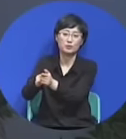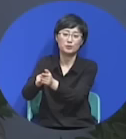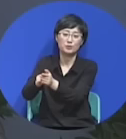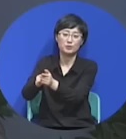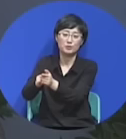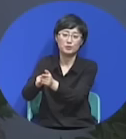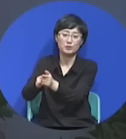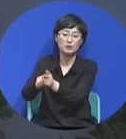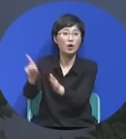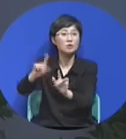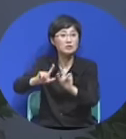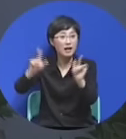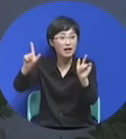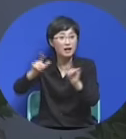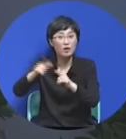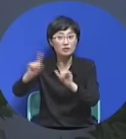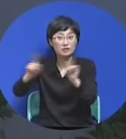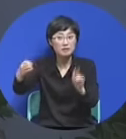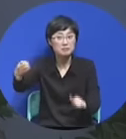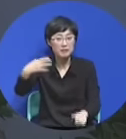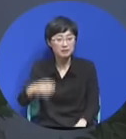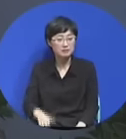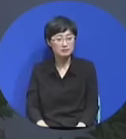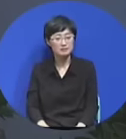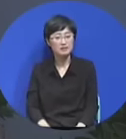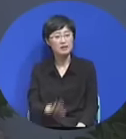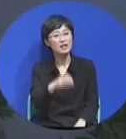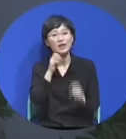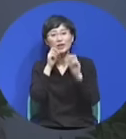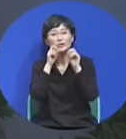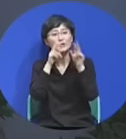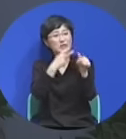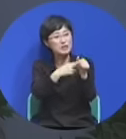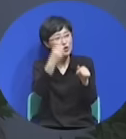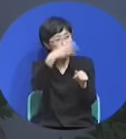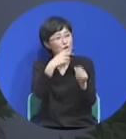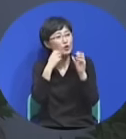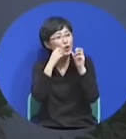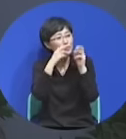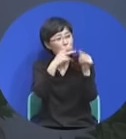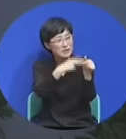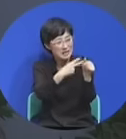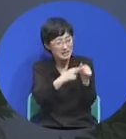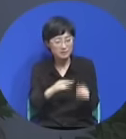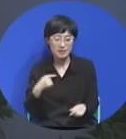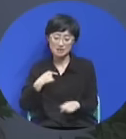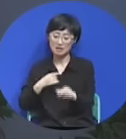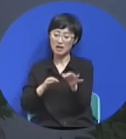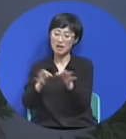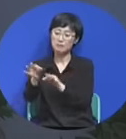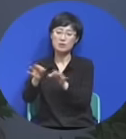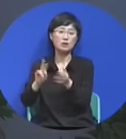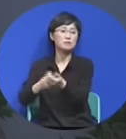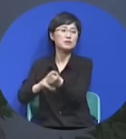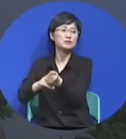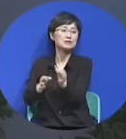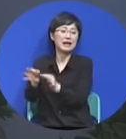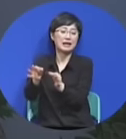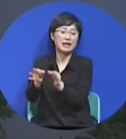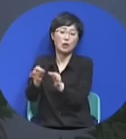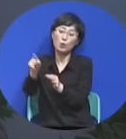탁 나를 보고 일하는 거예요 그때 전도사인데 전도사님 제가 미용실을 옮기기로 했다는 거예요